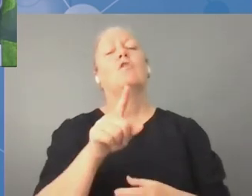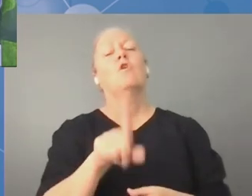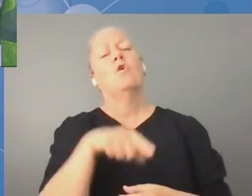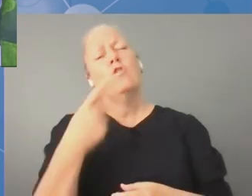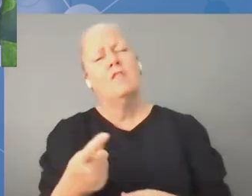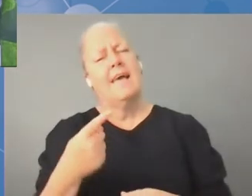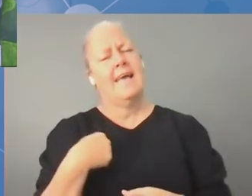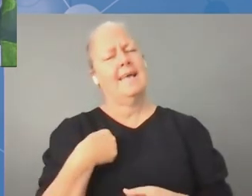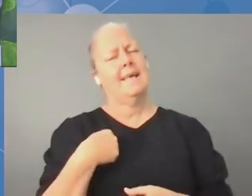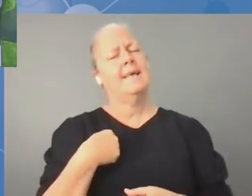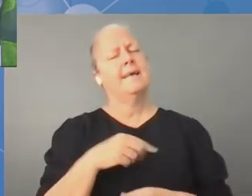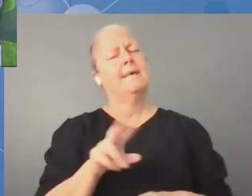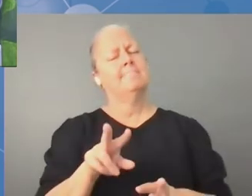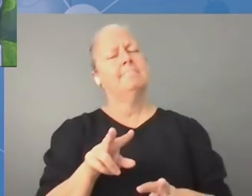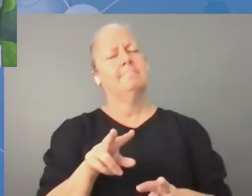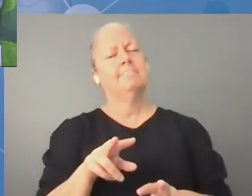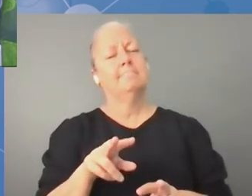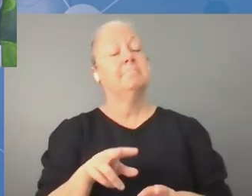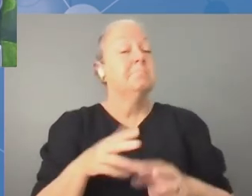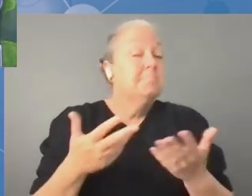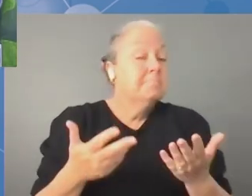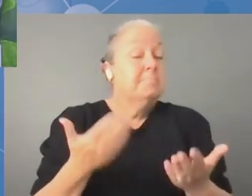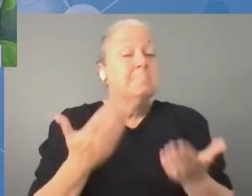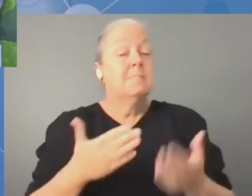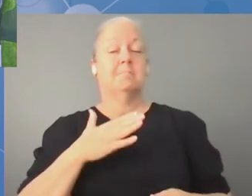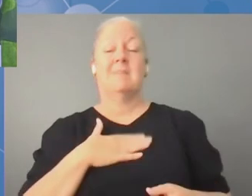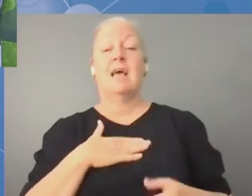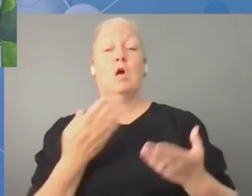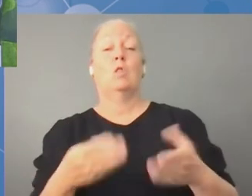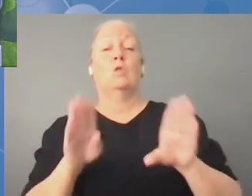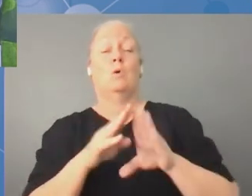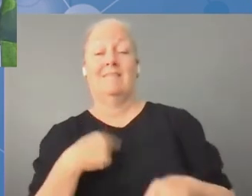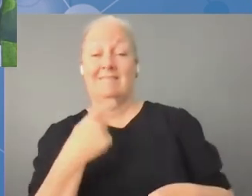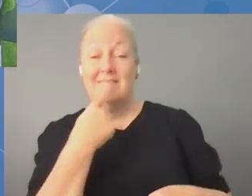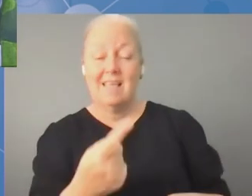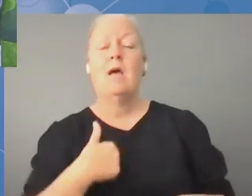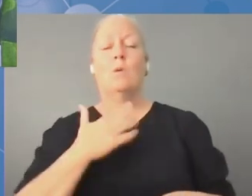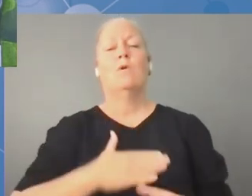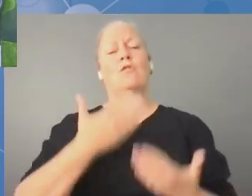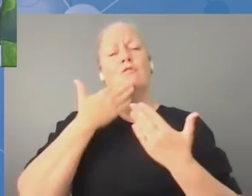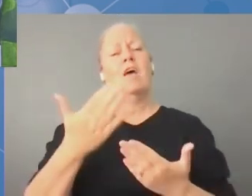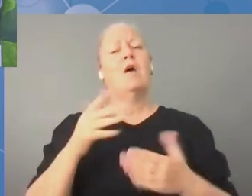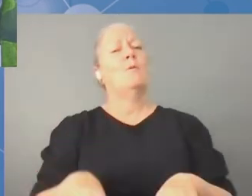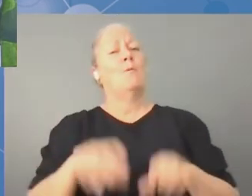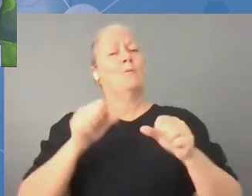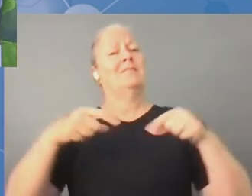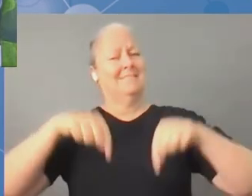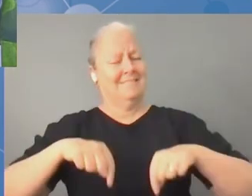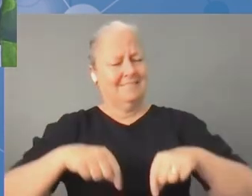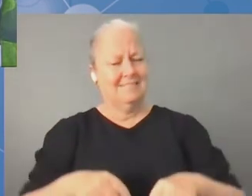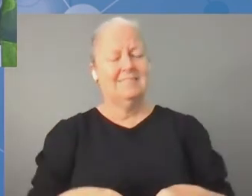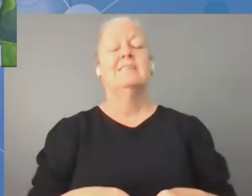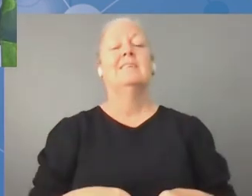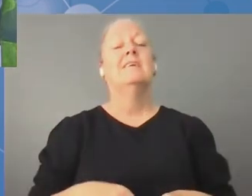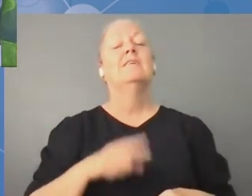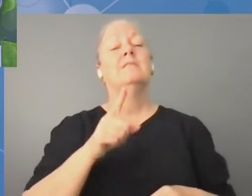Kolejna kwestia, która rzuca mi się w oczy i to trzeba mieć ostatni komentarz, zanim podziękuję gospodarzom, a więc